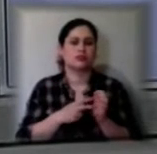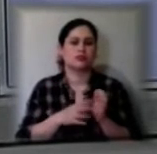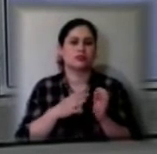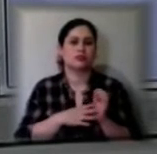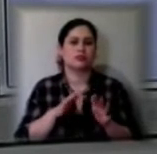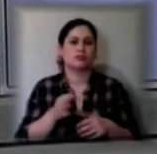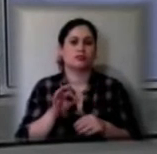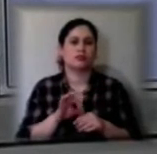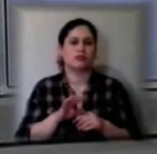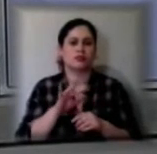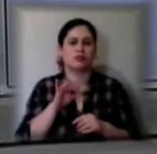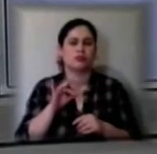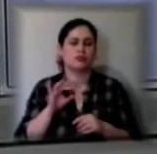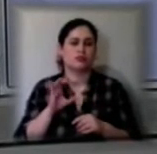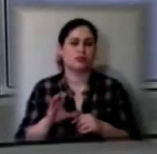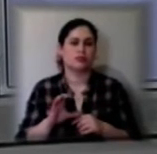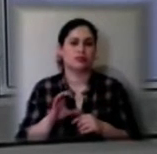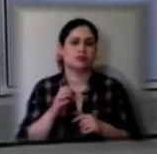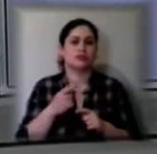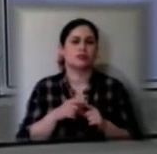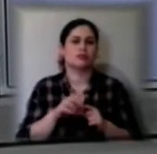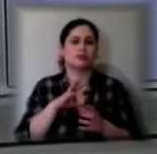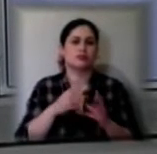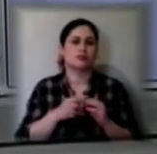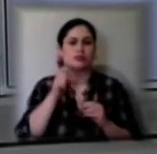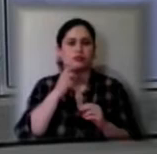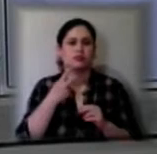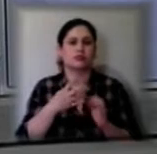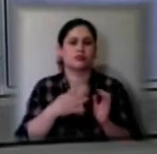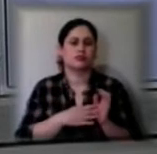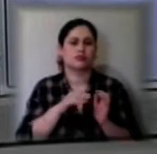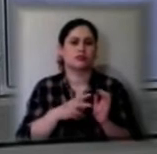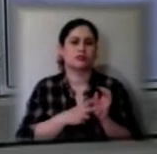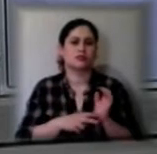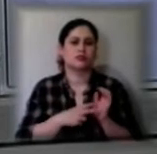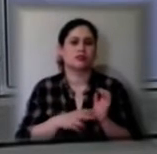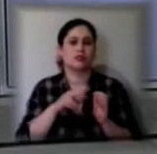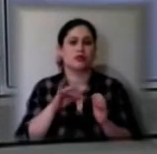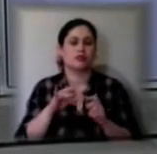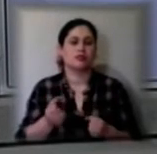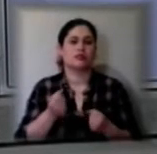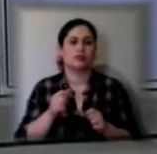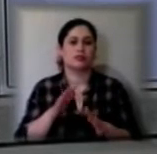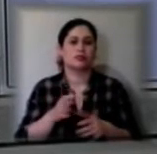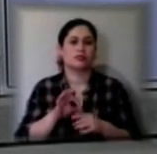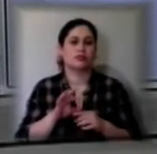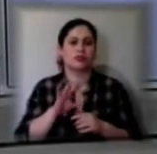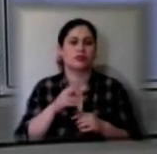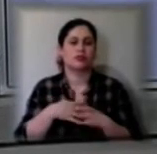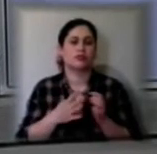випадків коронавірусної інфекції. Загалом в Україні 29 тисяч 70 лабораторно підтверджених випадків COVID-19.